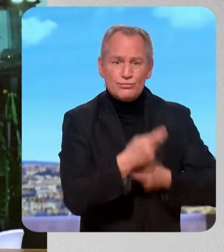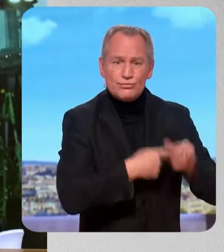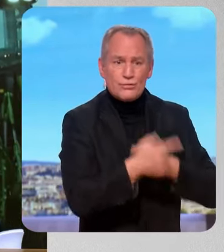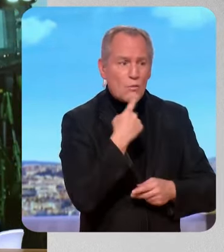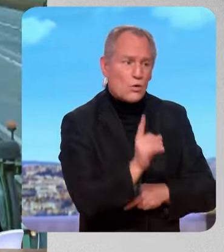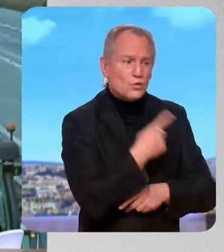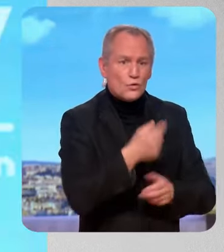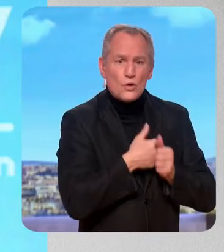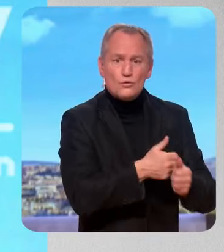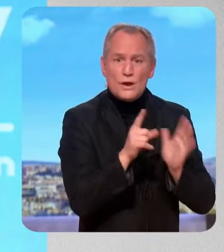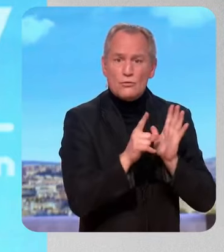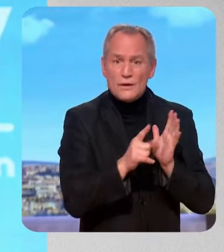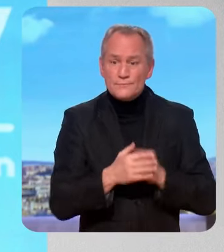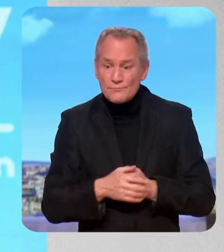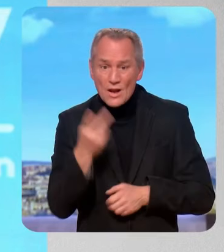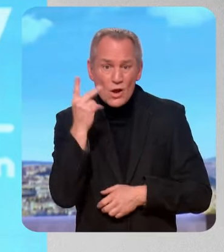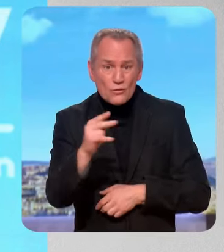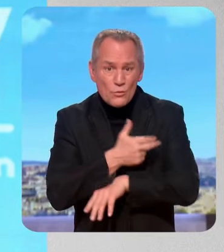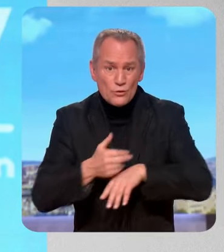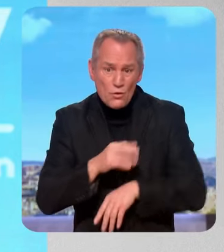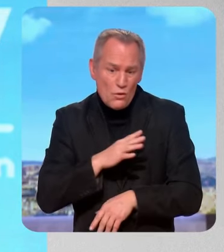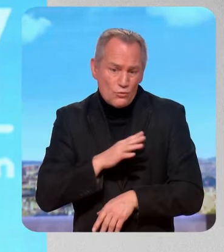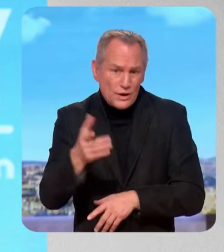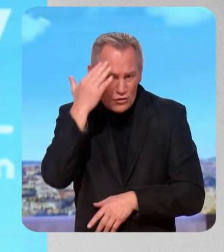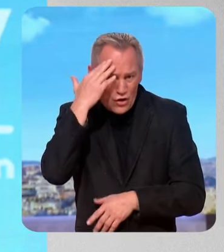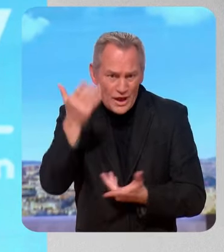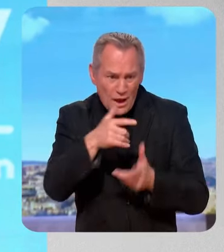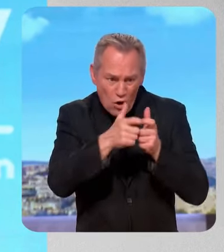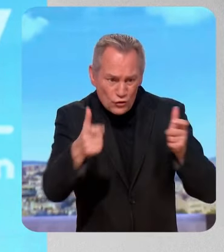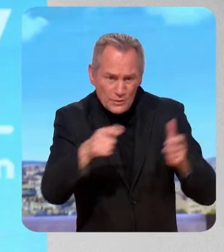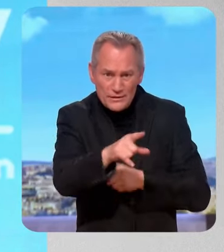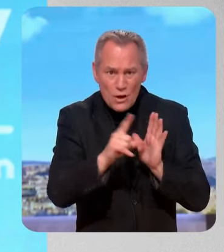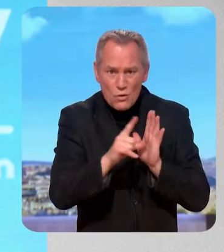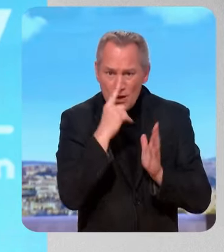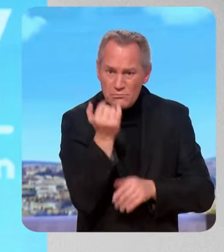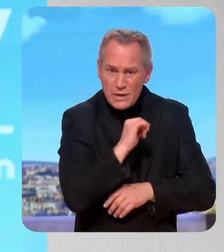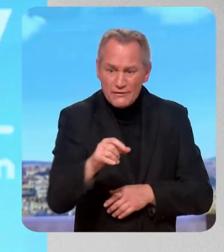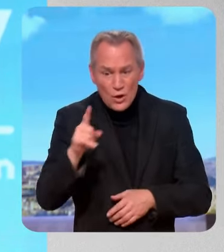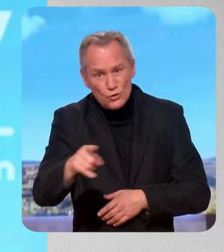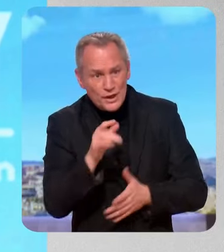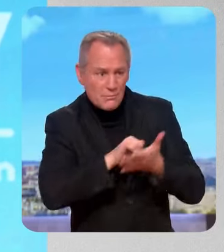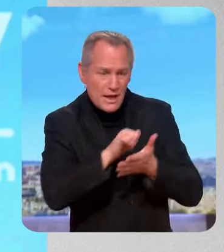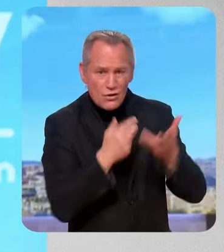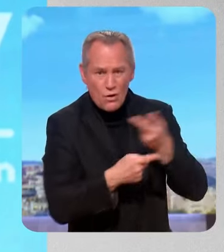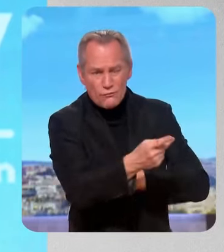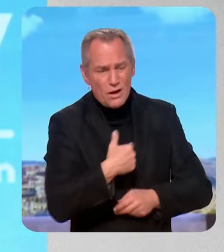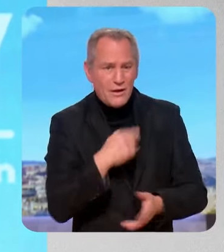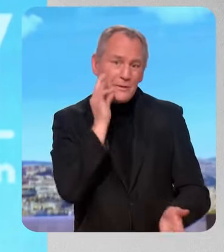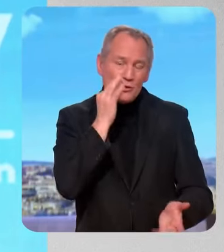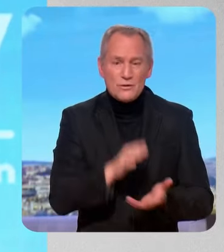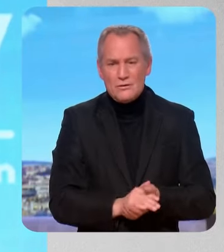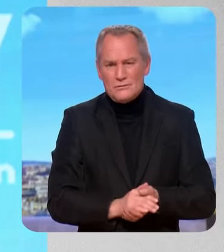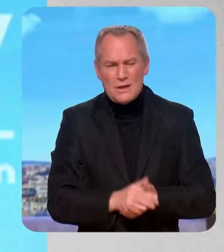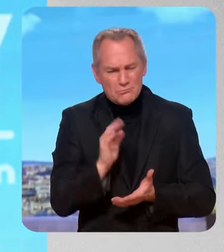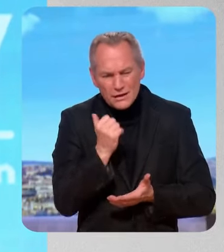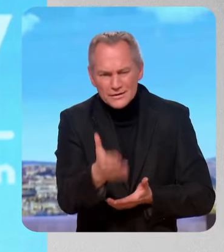rapport avec le nom des enseignes qui ne respectent pas la loi, qui devraient mériter des amendes colossales, et il va leur envoyer un petit mail. Ça